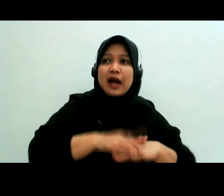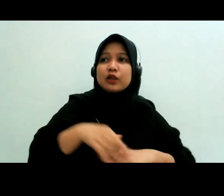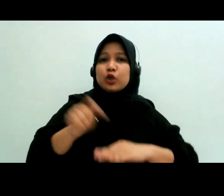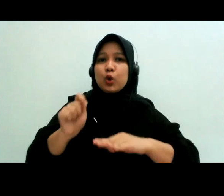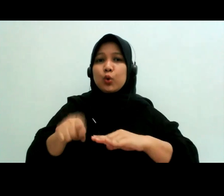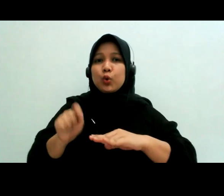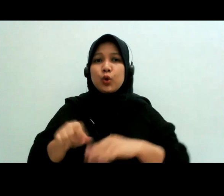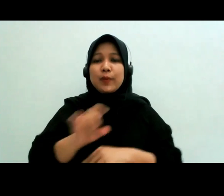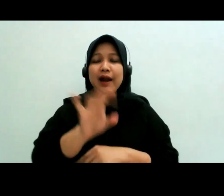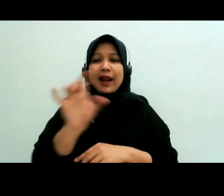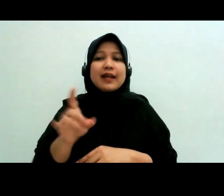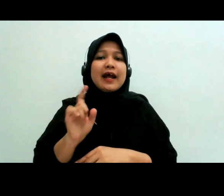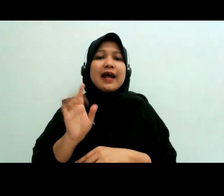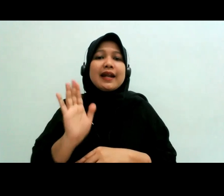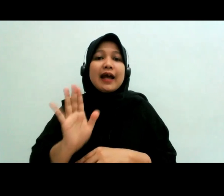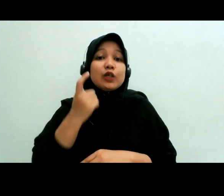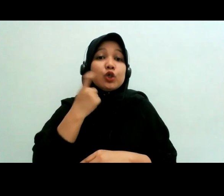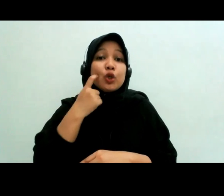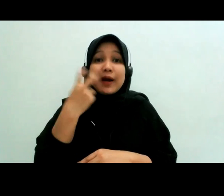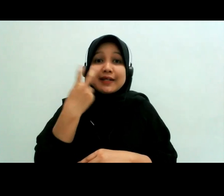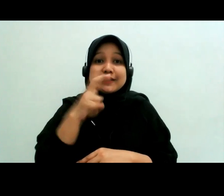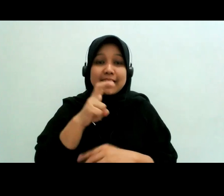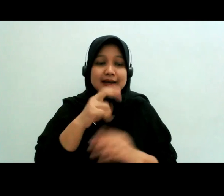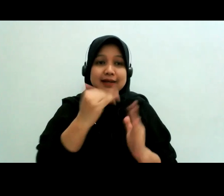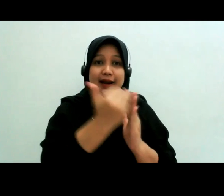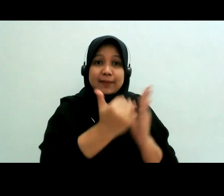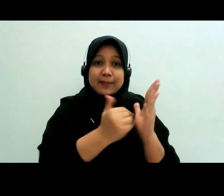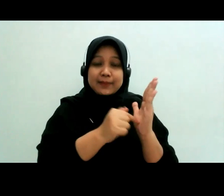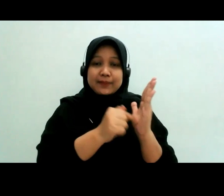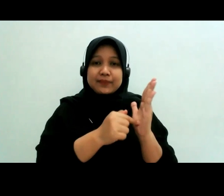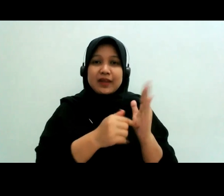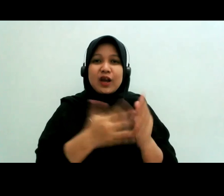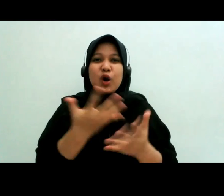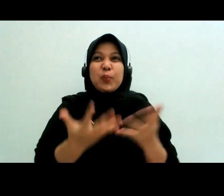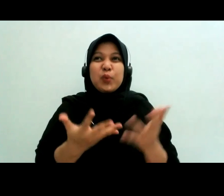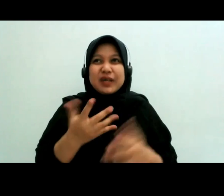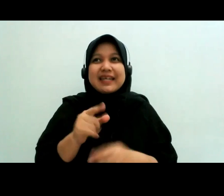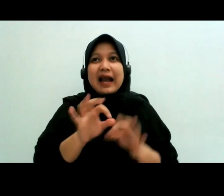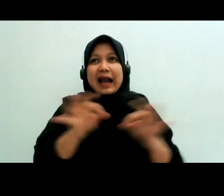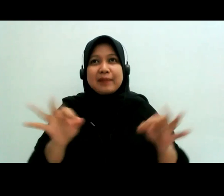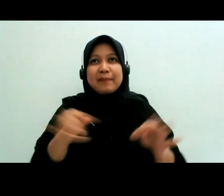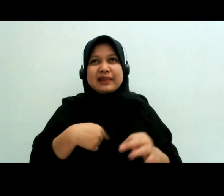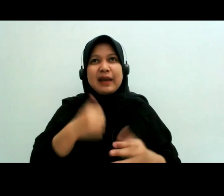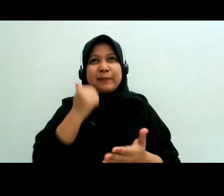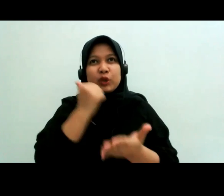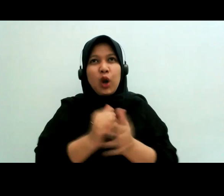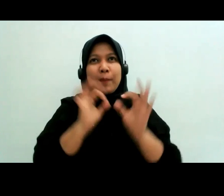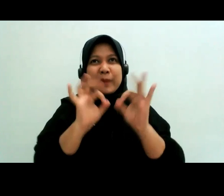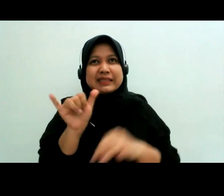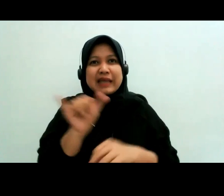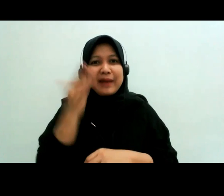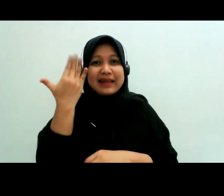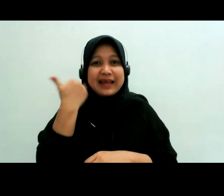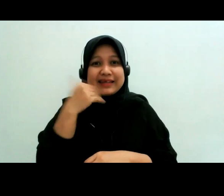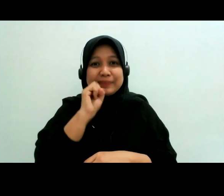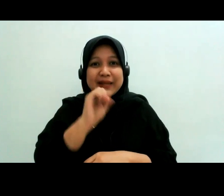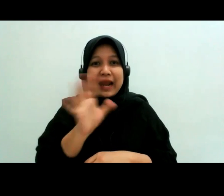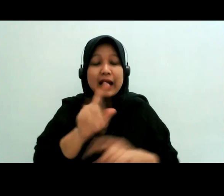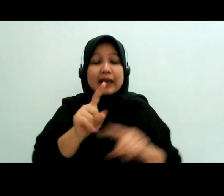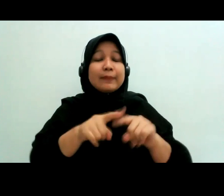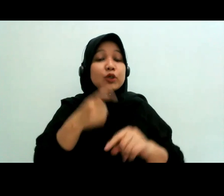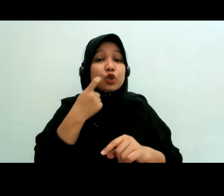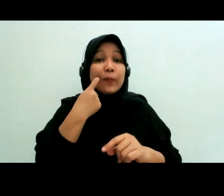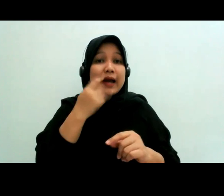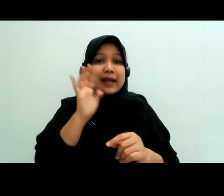nanti dicek deh Mbak Dini pasti akan nemu mungkin redaksionalnya gak mirip dengan yang saya pakai jadi apa